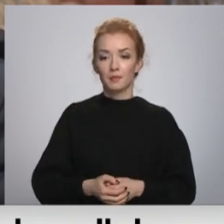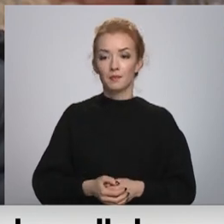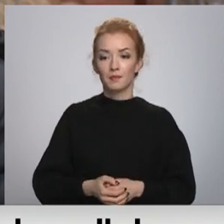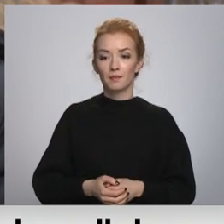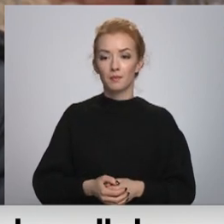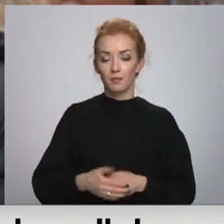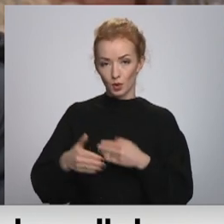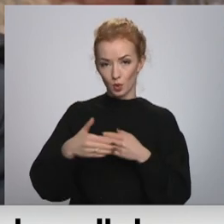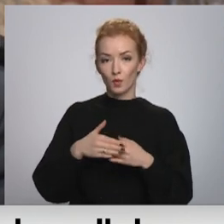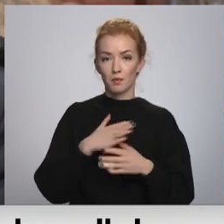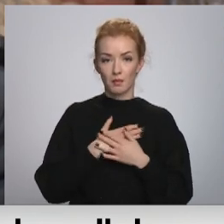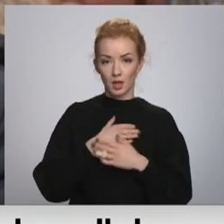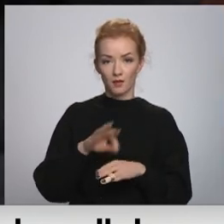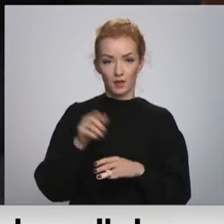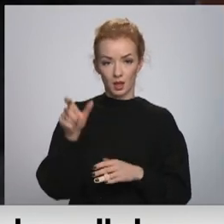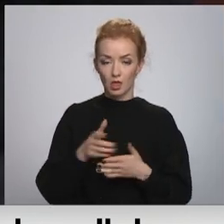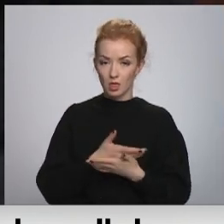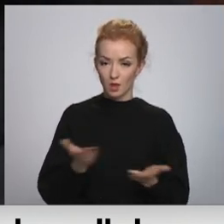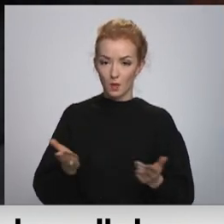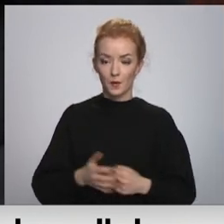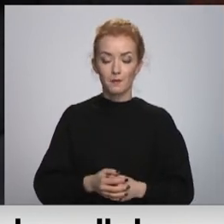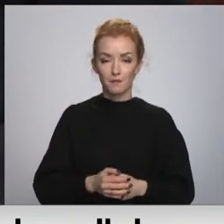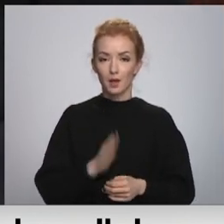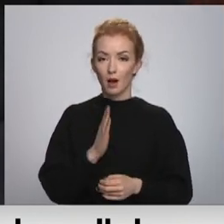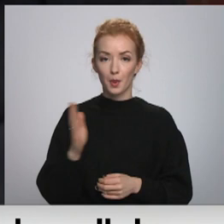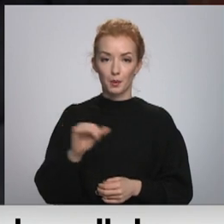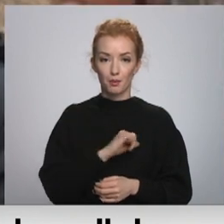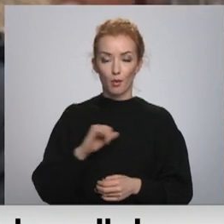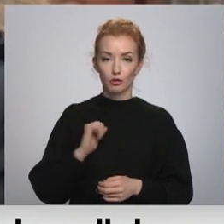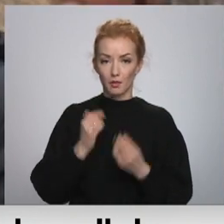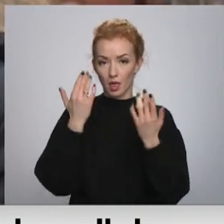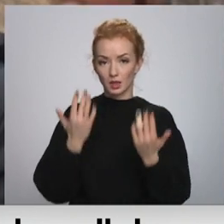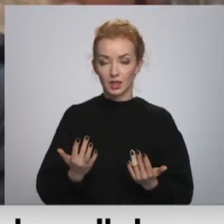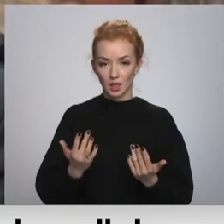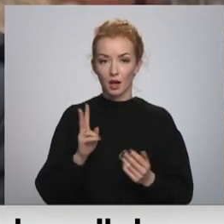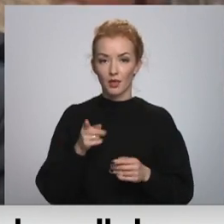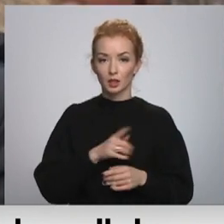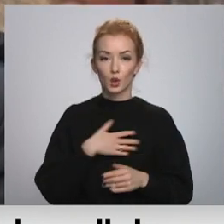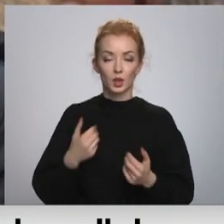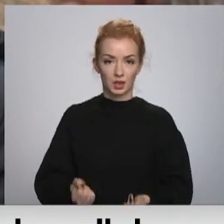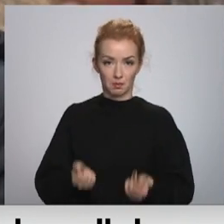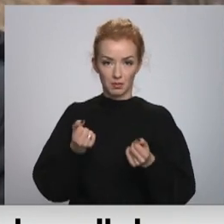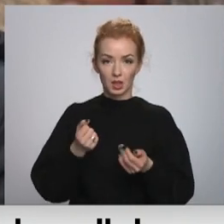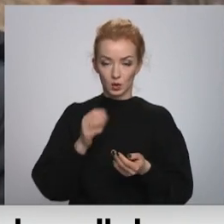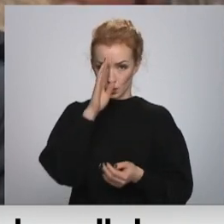To mīļā cilvēka vairs nav. Katram pašam jāizdara secinājumi par to, cik tas ir smagi, jo